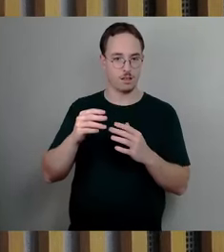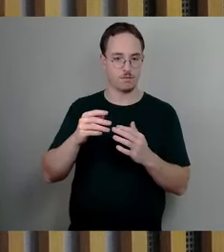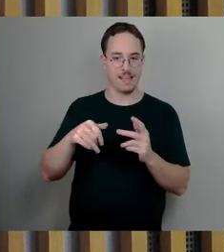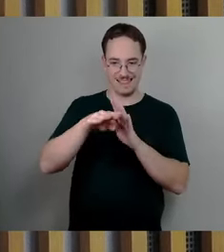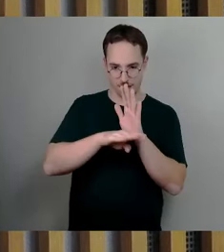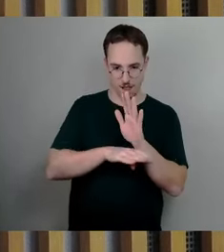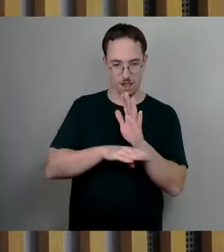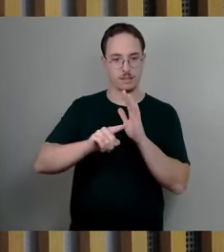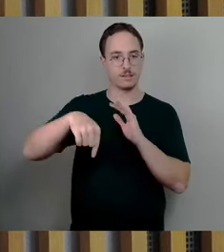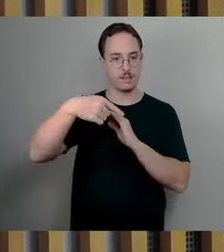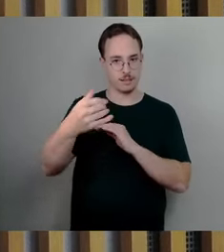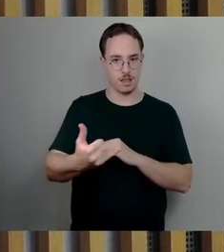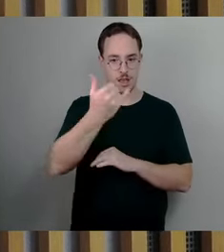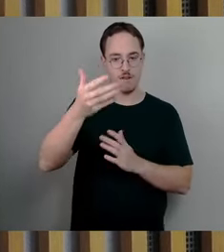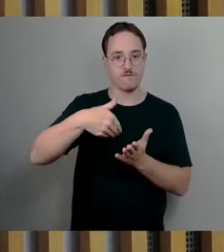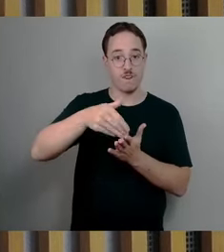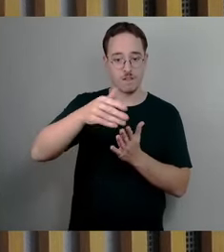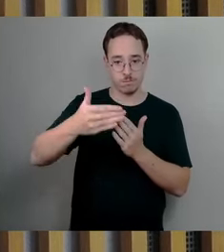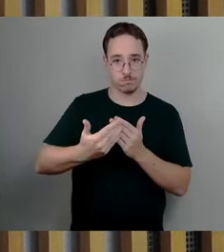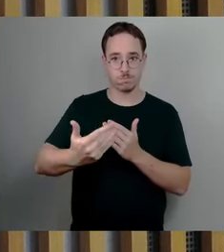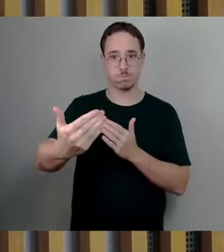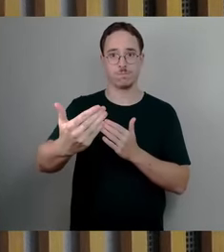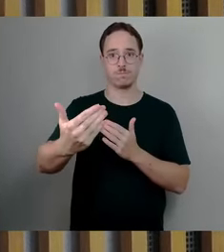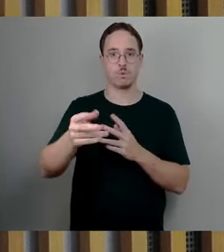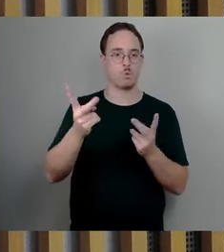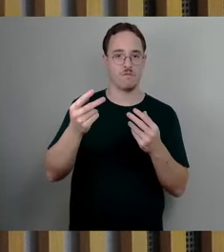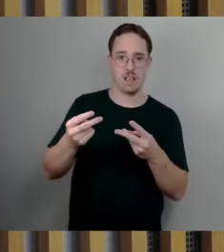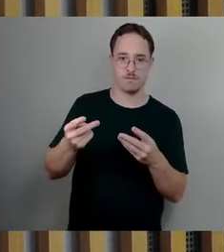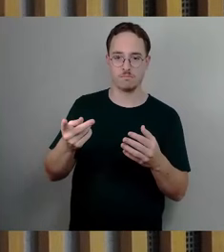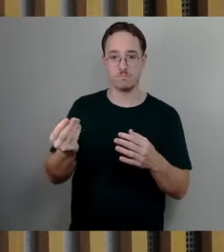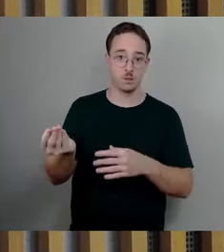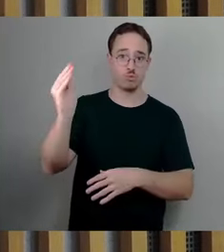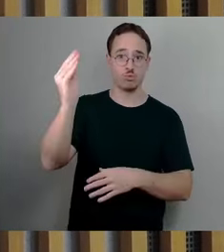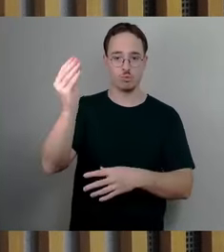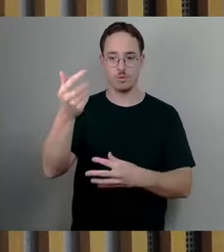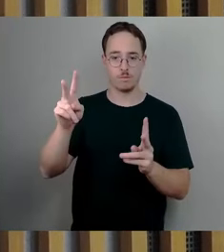fortgesetzt? Vielleicht noch erweitert oder wird es wieder eingeschränkt?